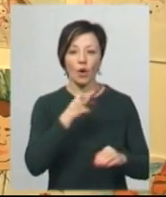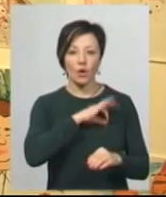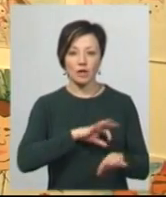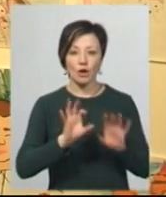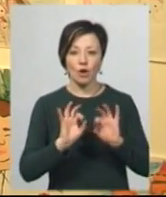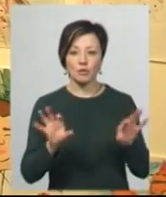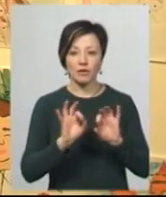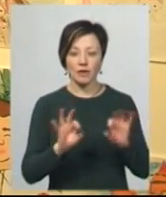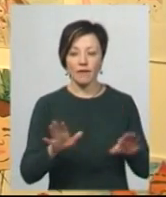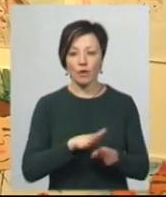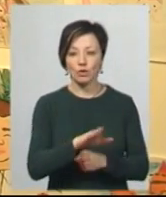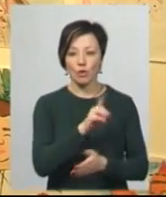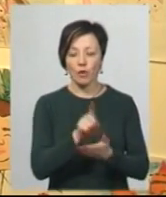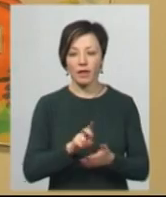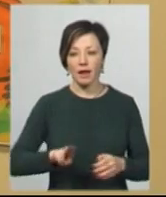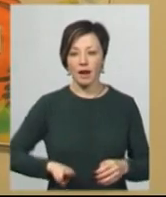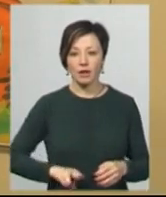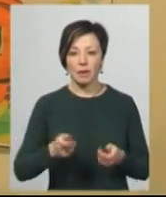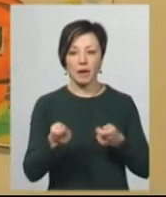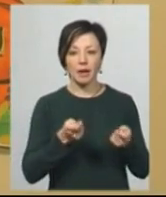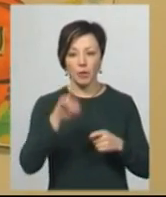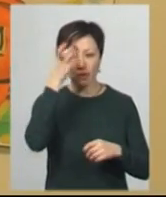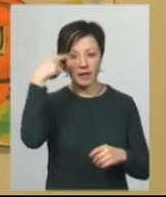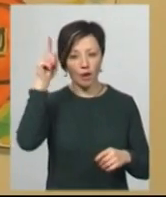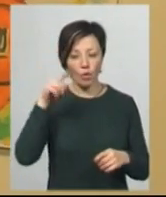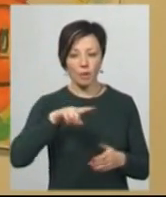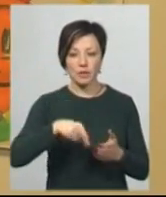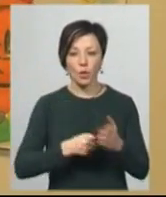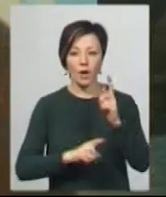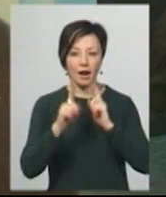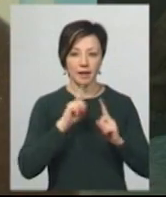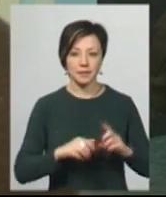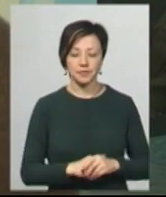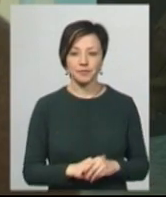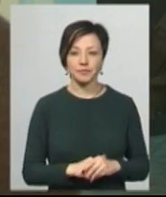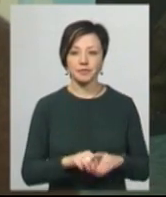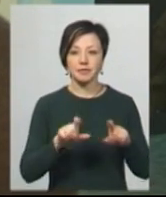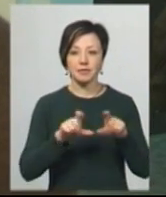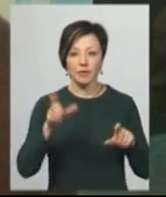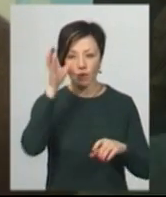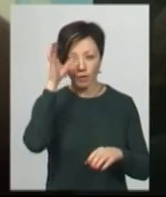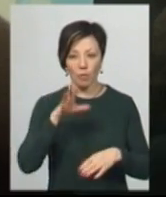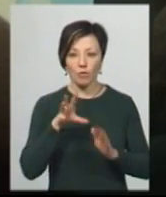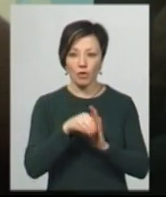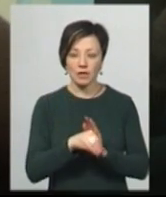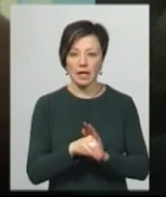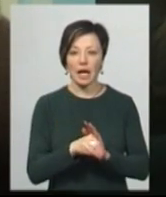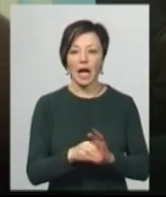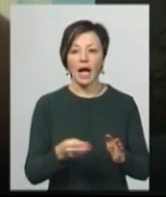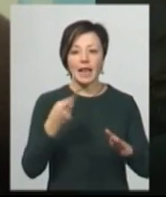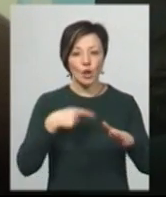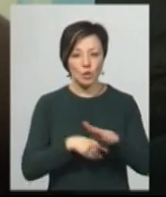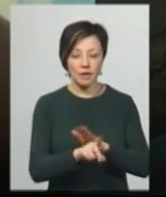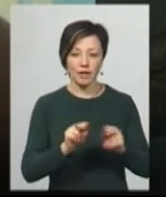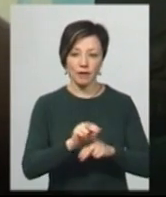розповідає Світлана Губай, виконуюча обов'язки директора Департаменту освіти і науки Хмельницької міської ради. У закладах освіти проваджується інклюзивне